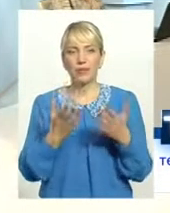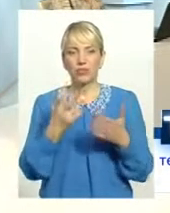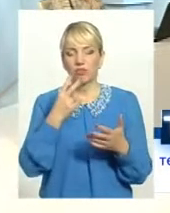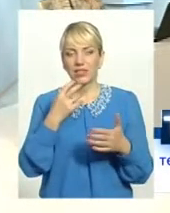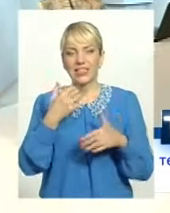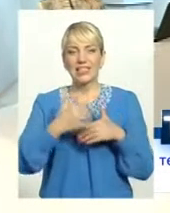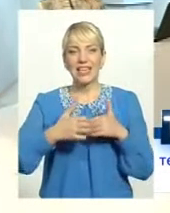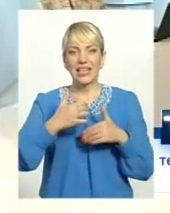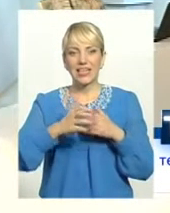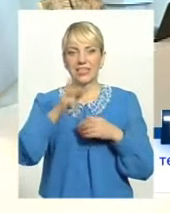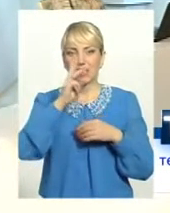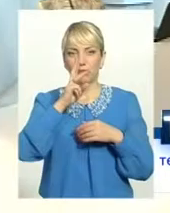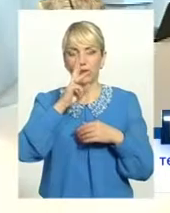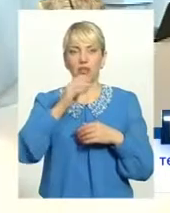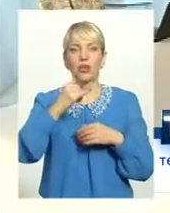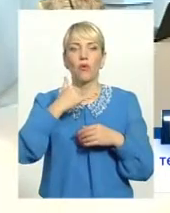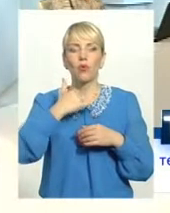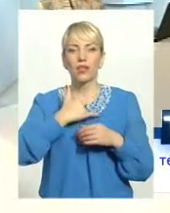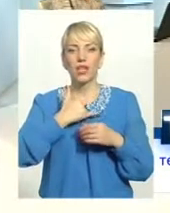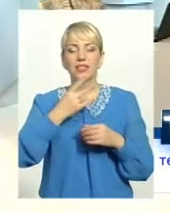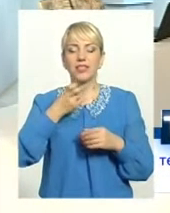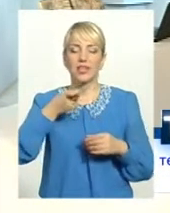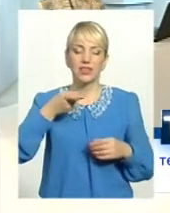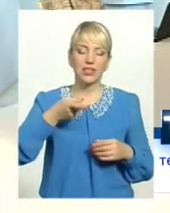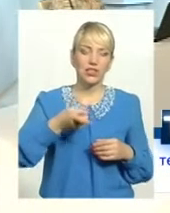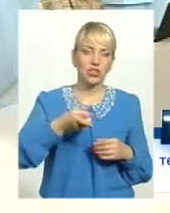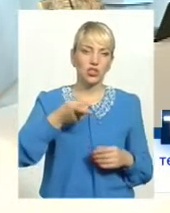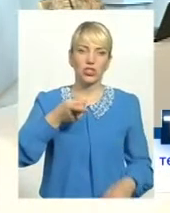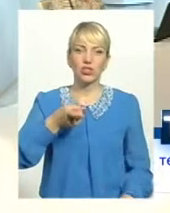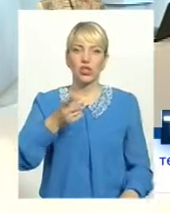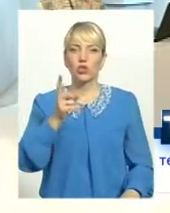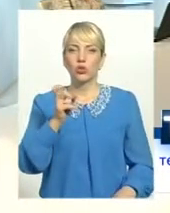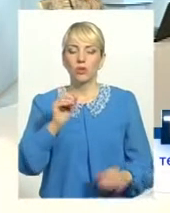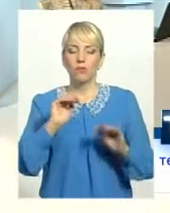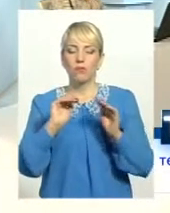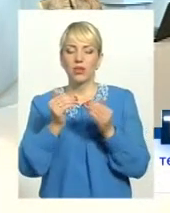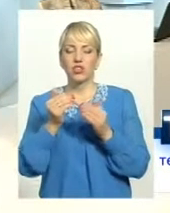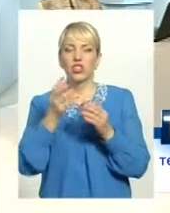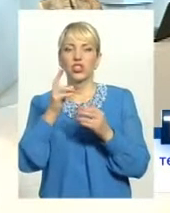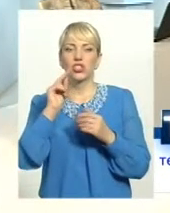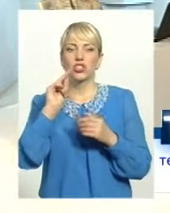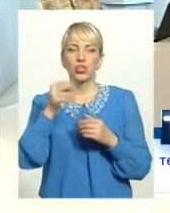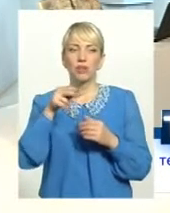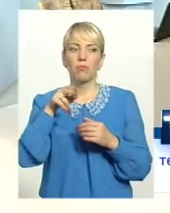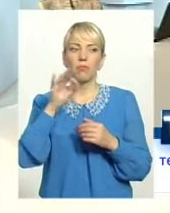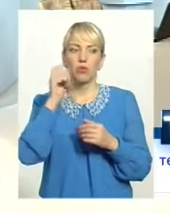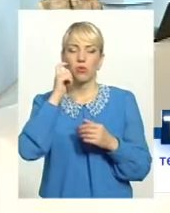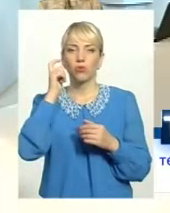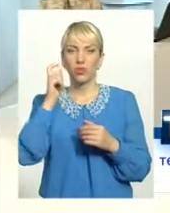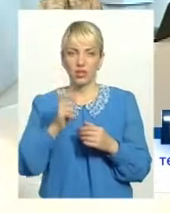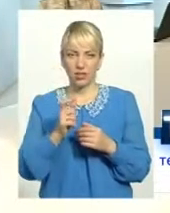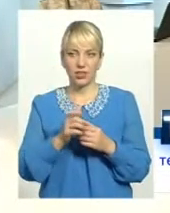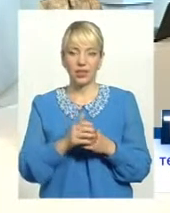у нас середня заробітна плата на тисячу, навіть трошки більше, тисячу сто гривень, менше, ніж середню по Україні. Отак, одразу ориентуватися.